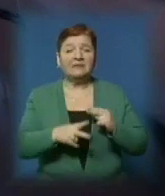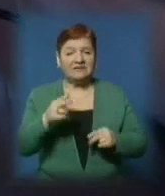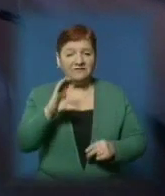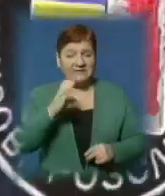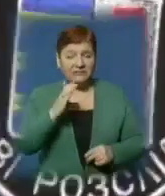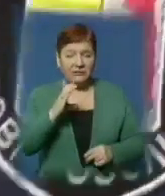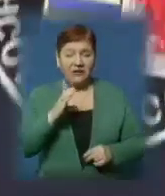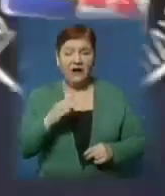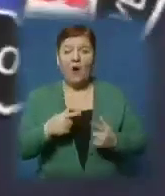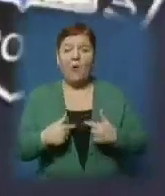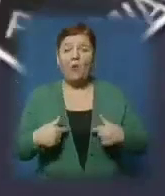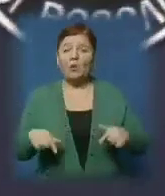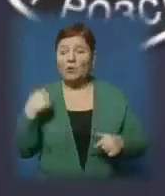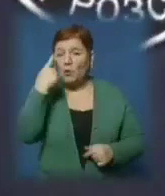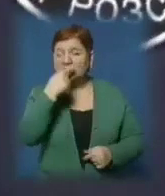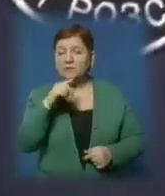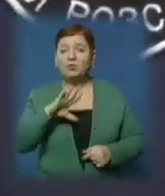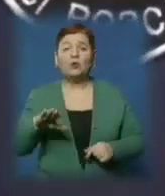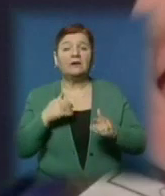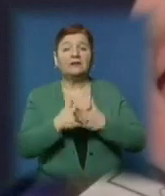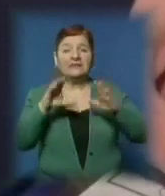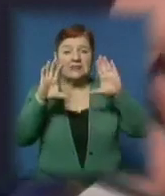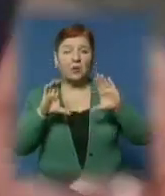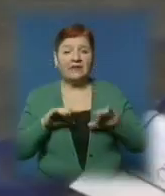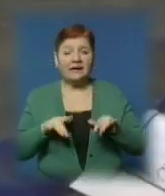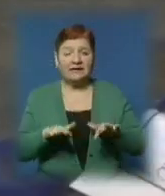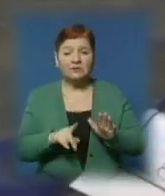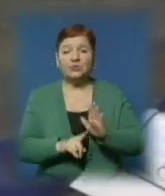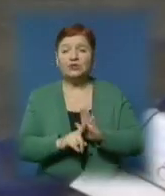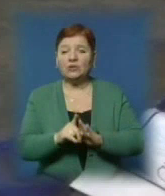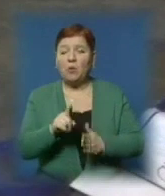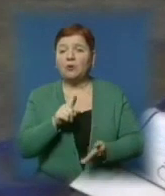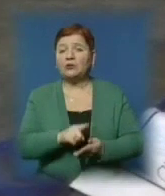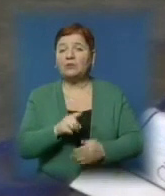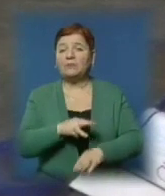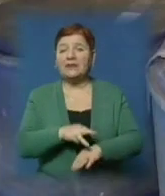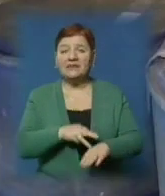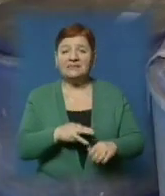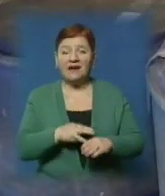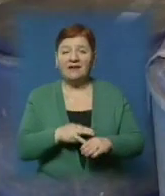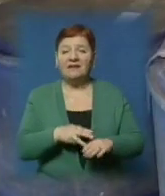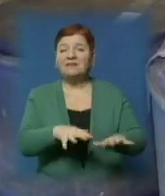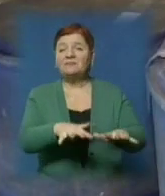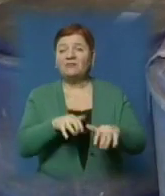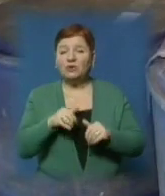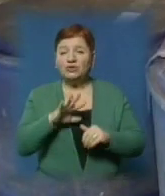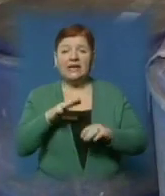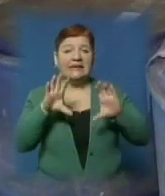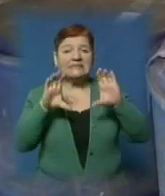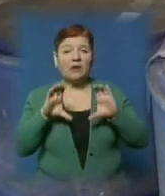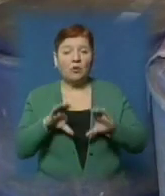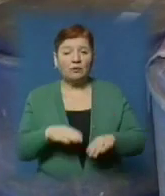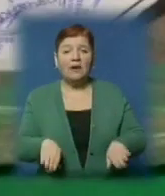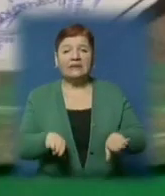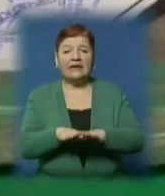встановлюють коло осіб, причетних до незаконних дій. Всього з початку року податкова міліція області вилучила з незаконного обігу